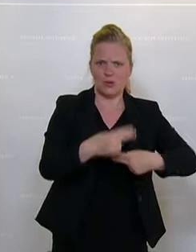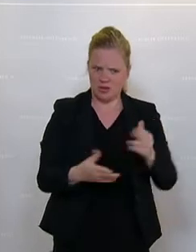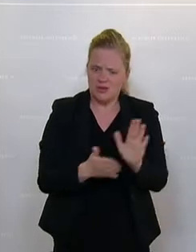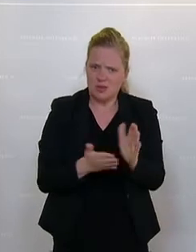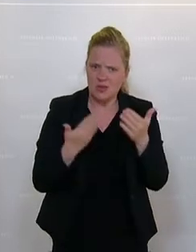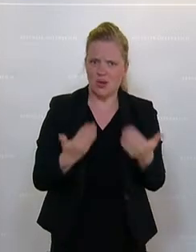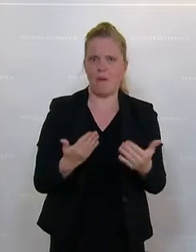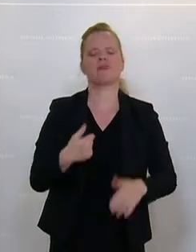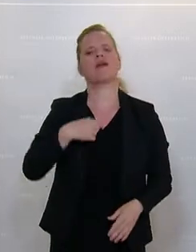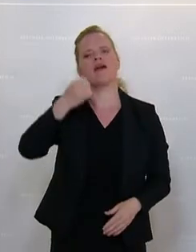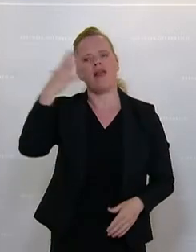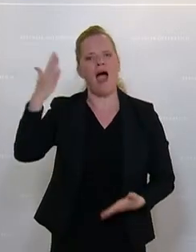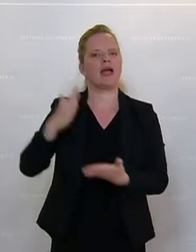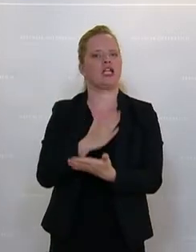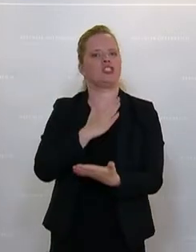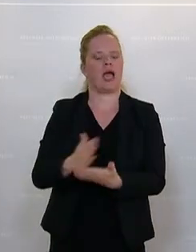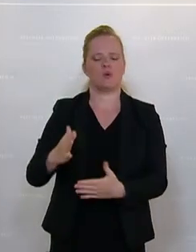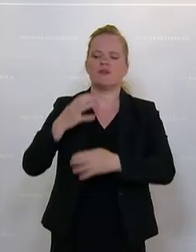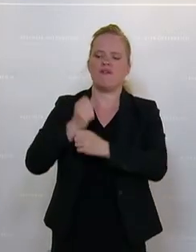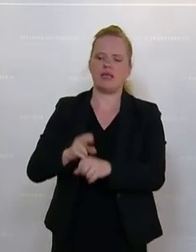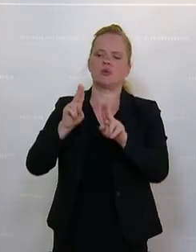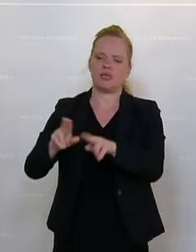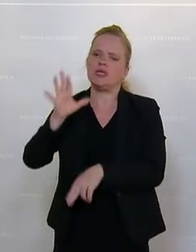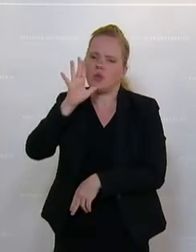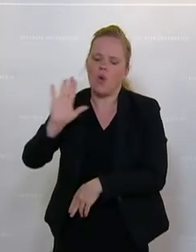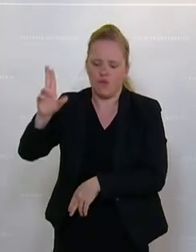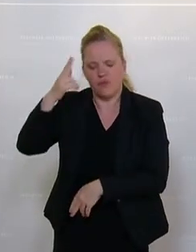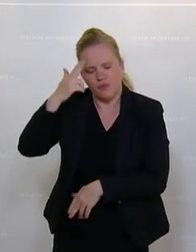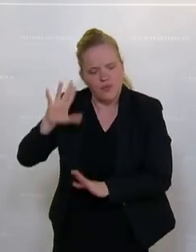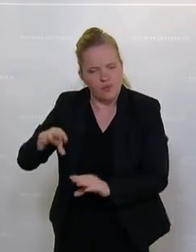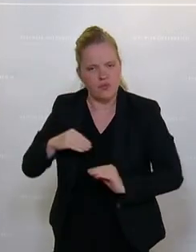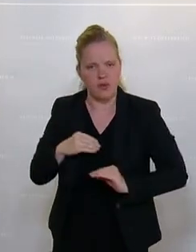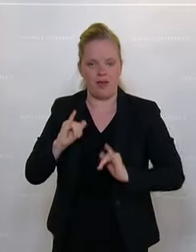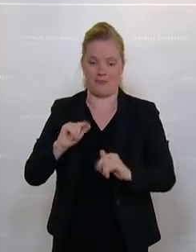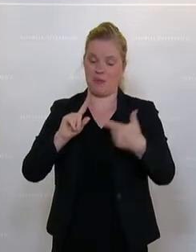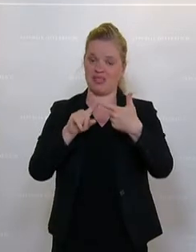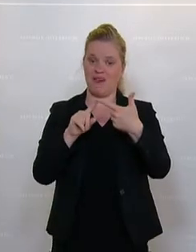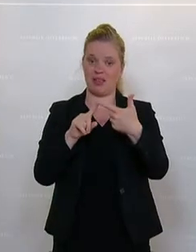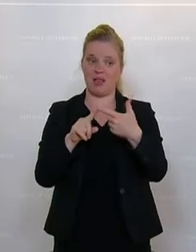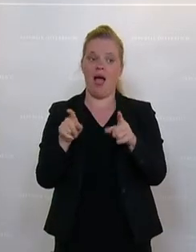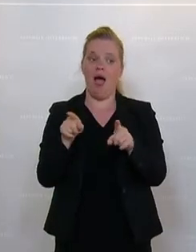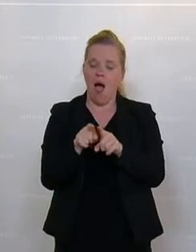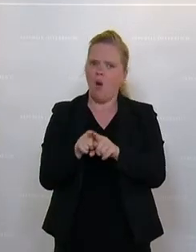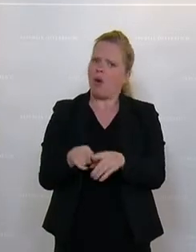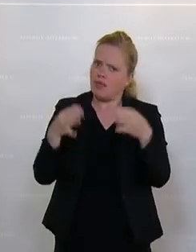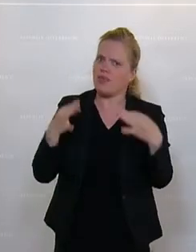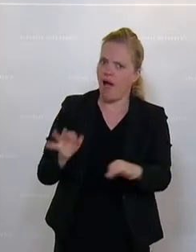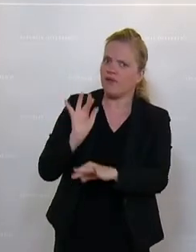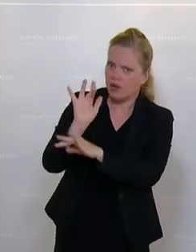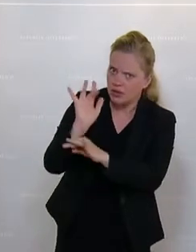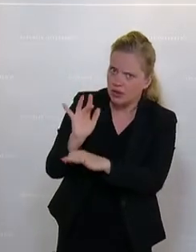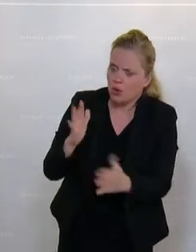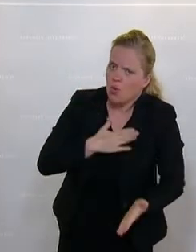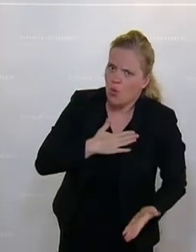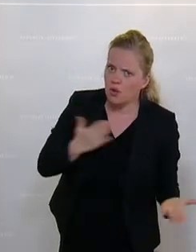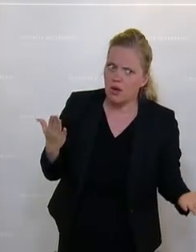natürlich die Entscheidung des Verfassungsgerichtshofs zur Kenntnis. Und zum Zweiten, na ja, aber das Recht auch, es zu kritisieren, muss ja schon auch noch da sein.